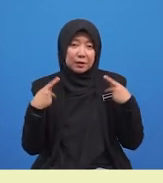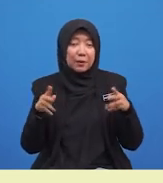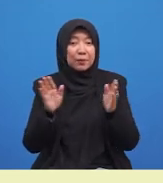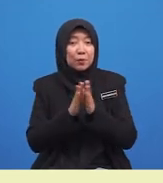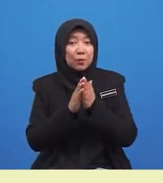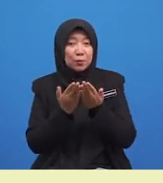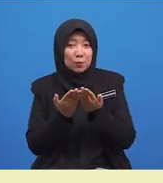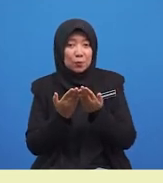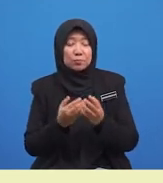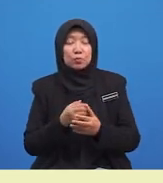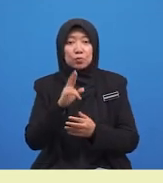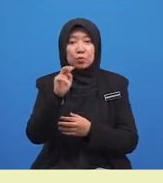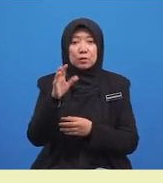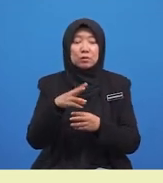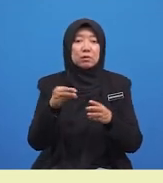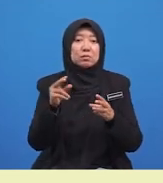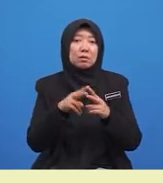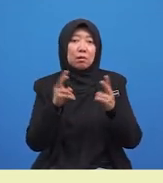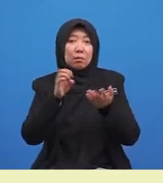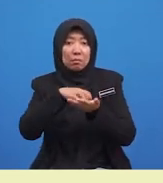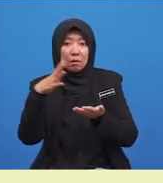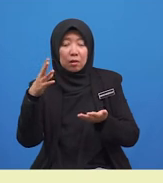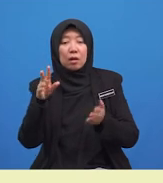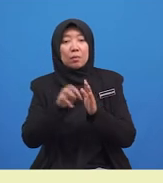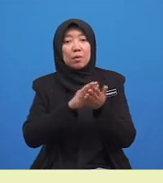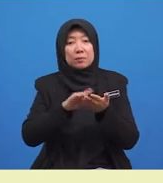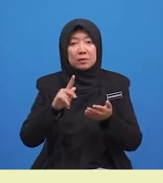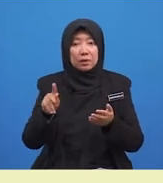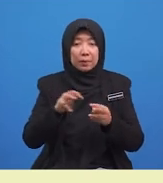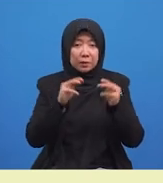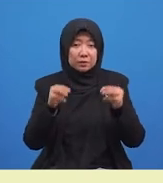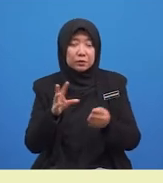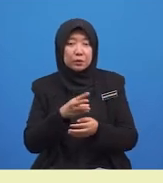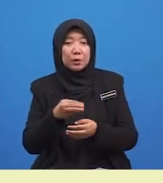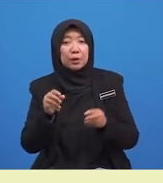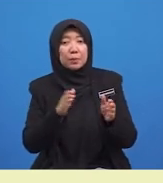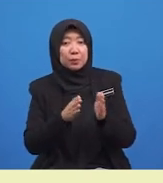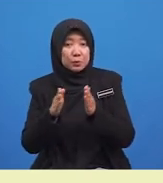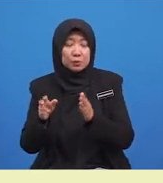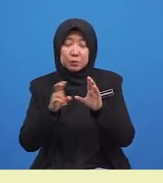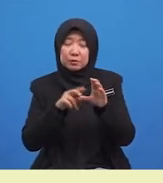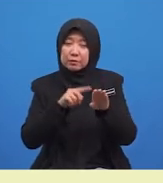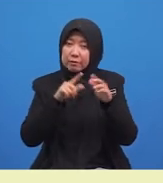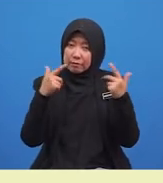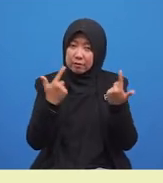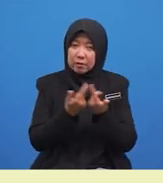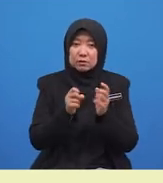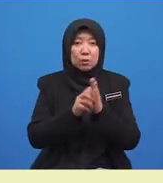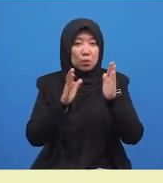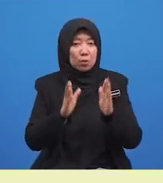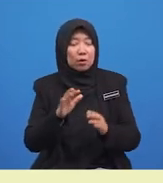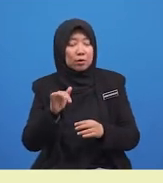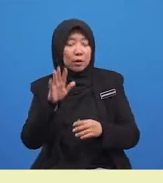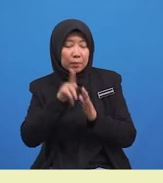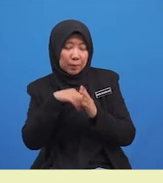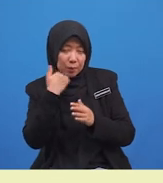Unik dan sangat mahal. Membersihkan meja dan menyusun kerusi di kelas. Seorang yang